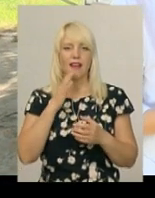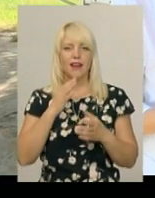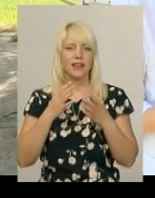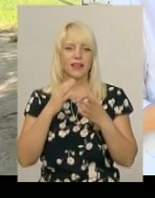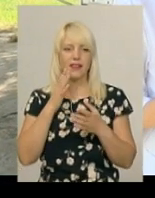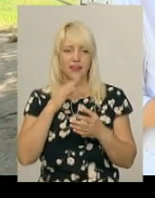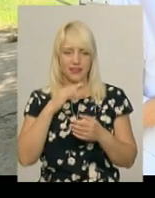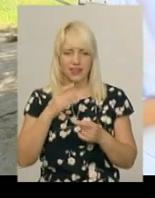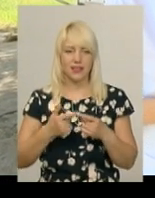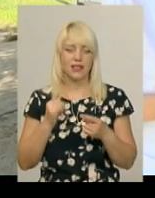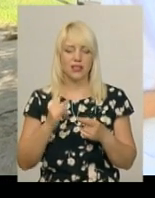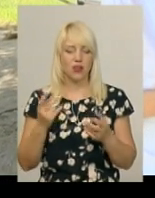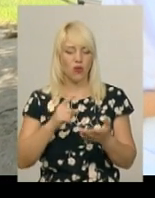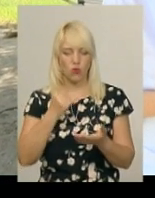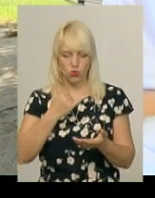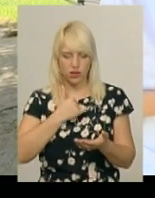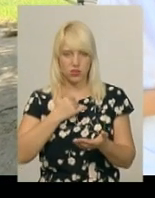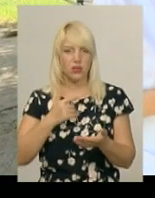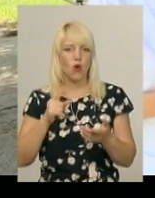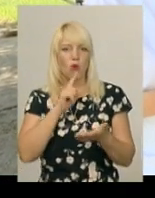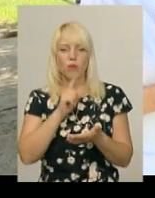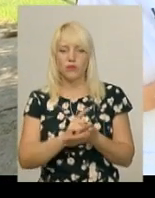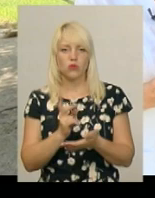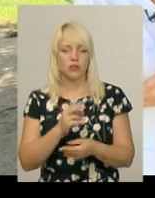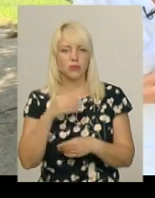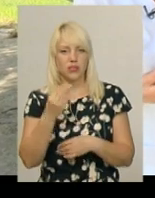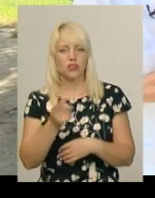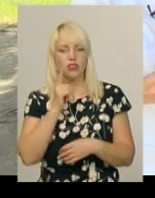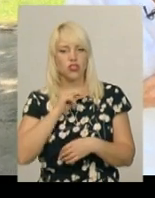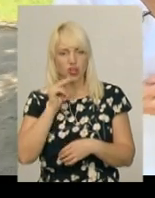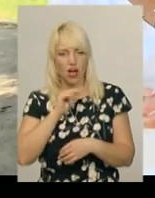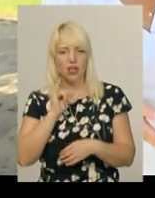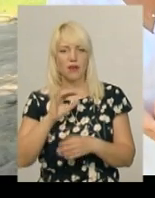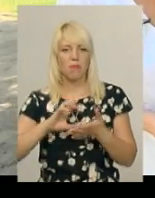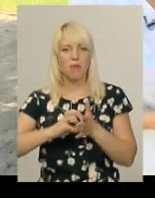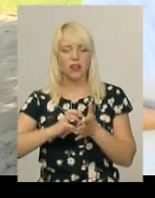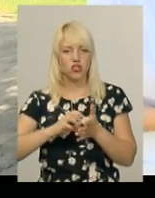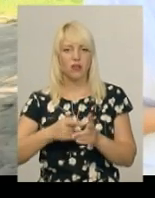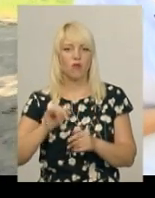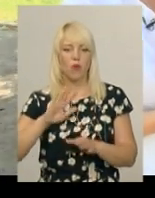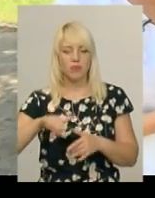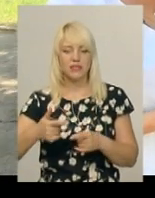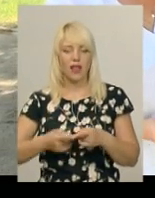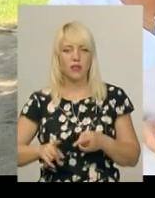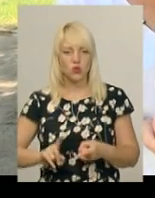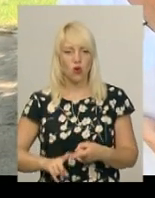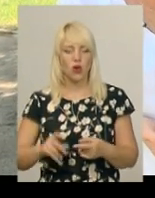з печивом. То входить в їх обов'язок. І потім, після того, як вони випили чайок, вони